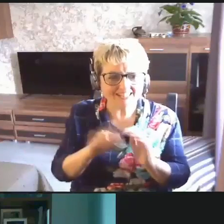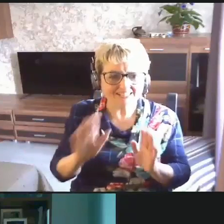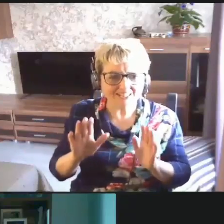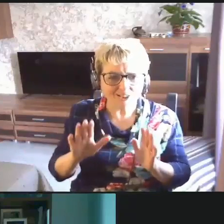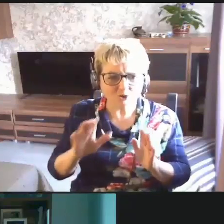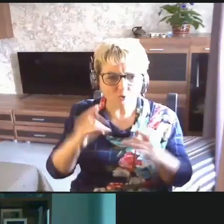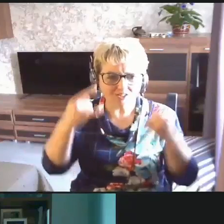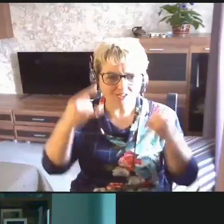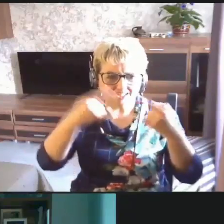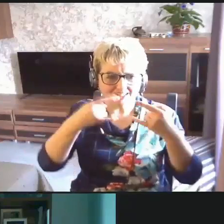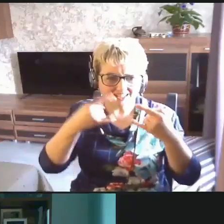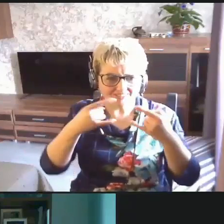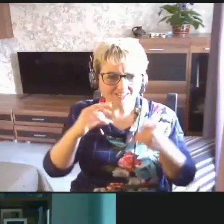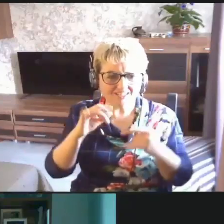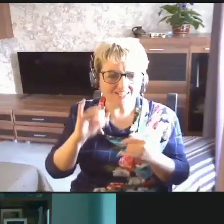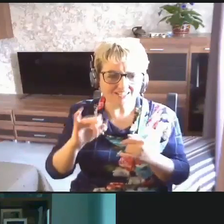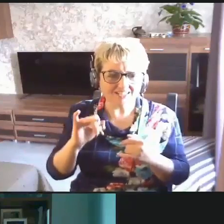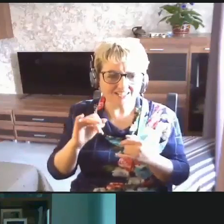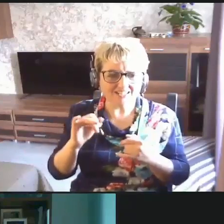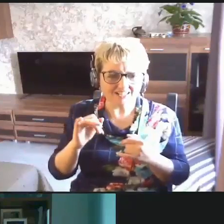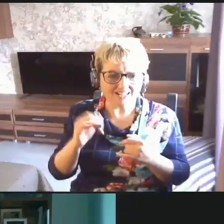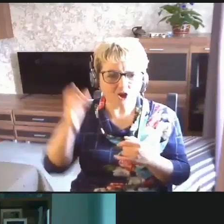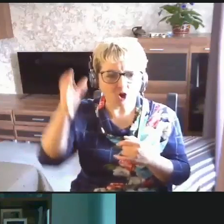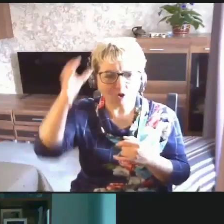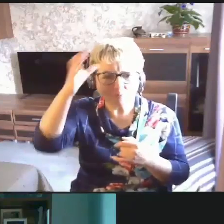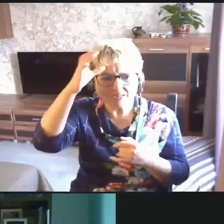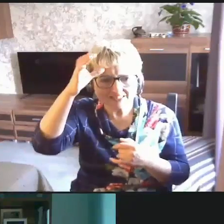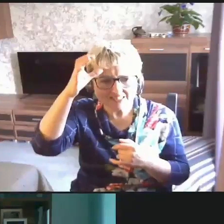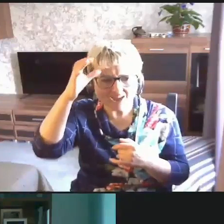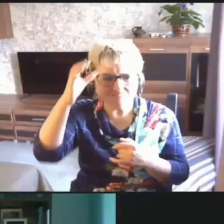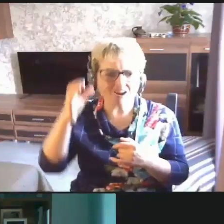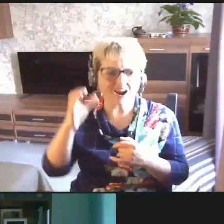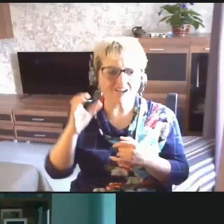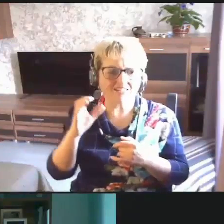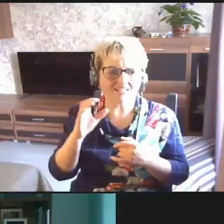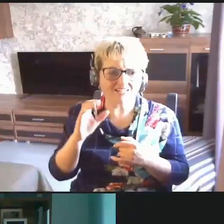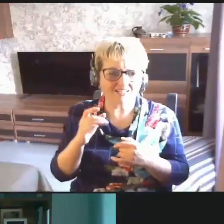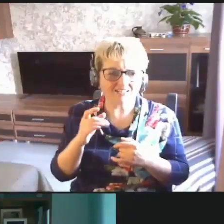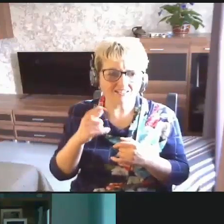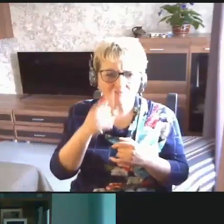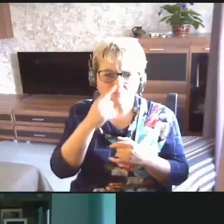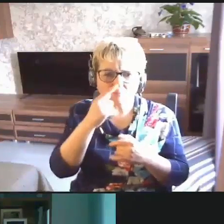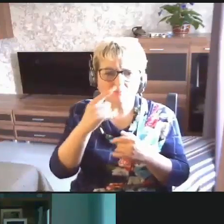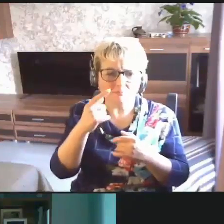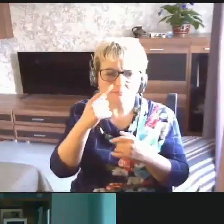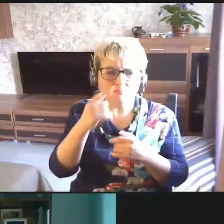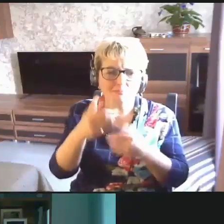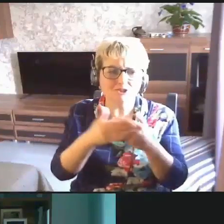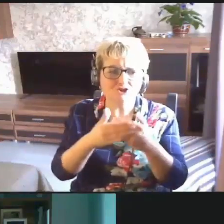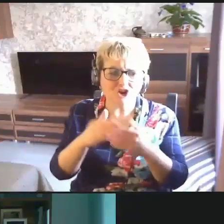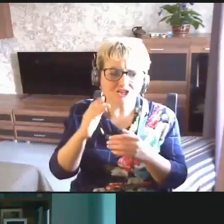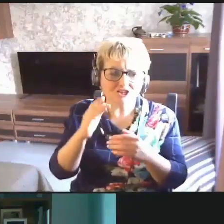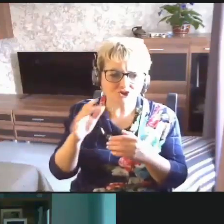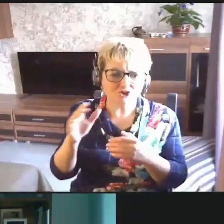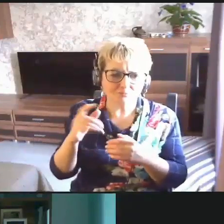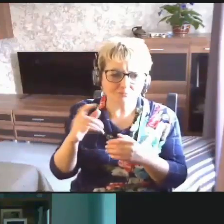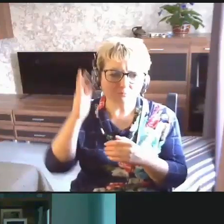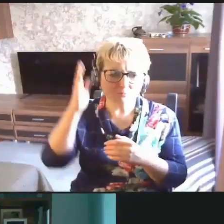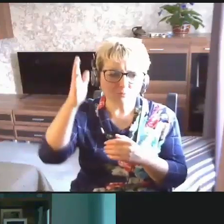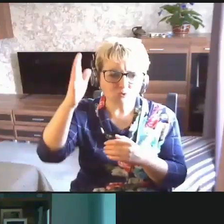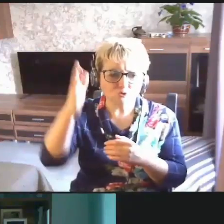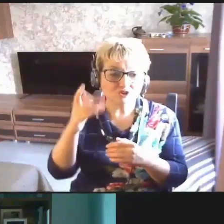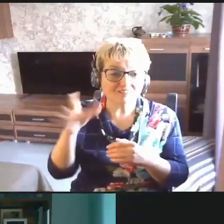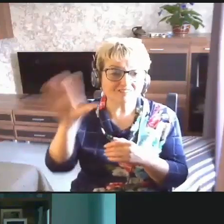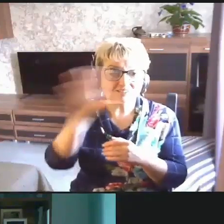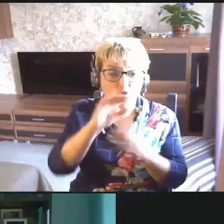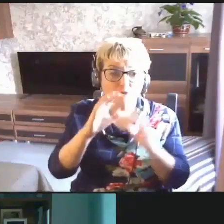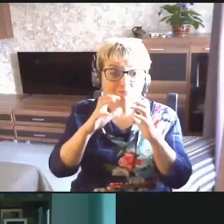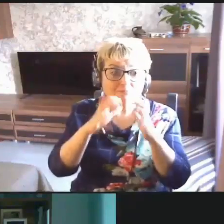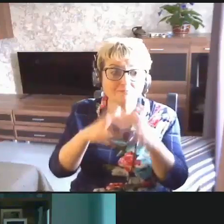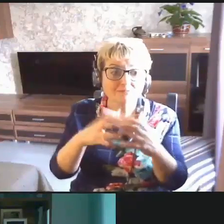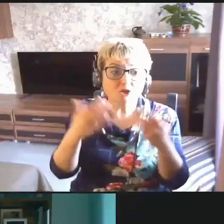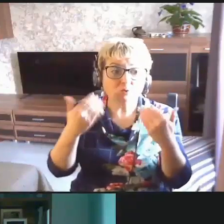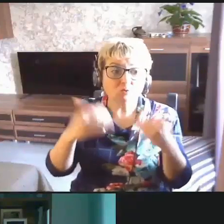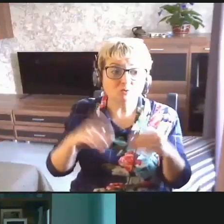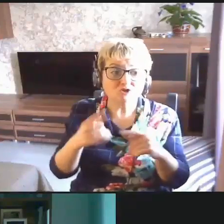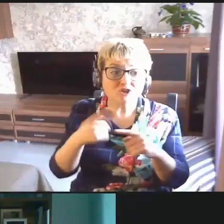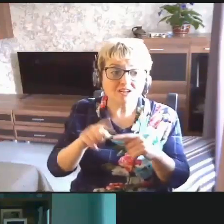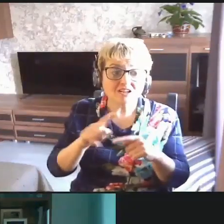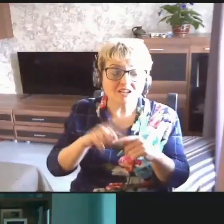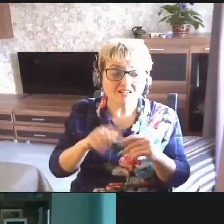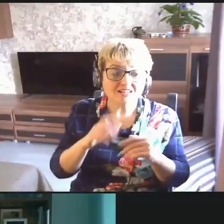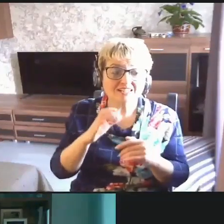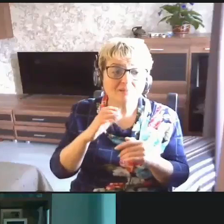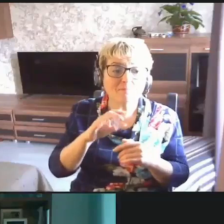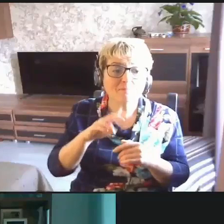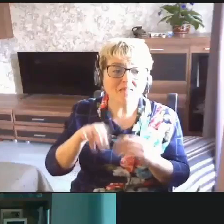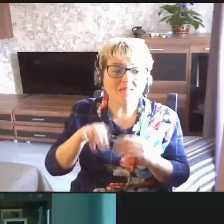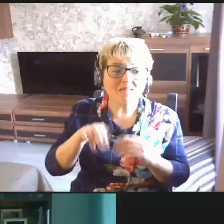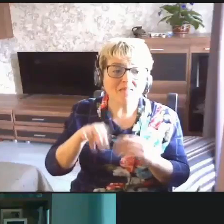не только на телевидении, но и в образовании в ближайшем будущем, потому что во всем мире это уже методы